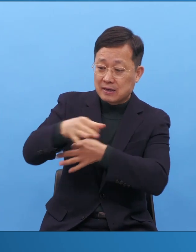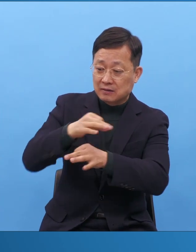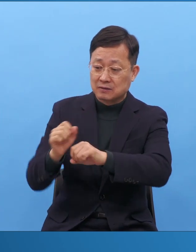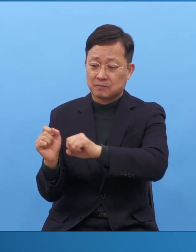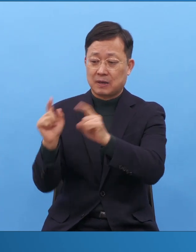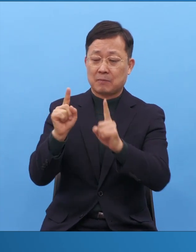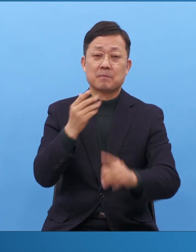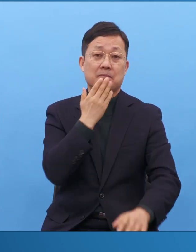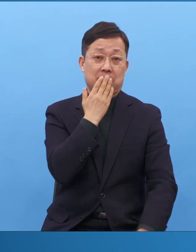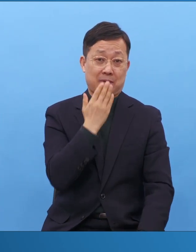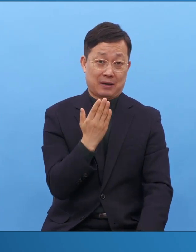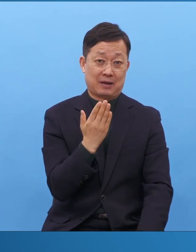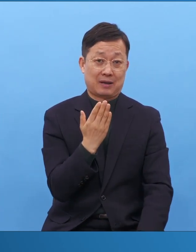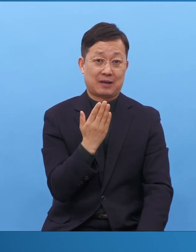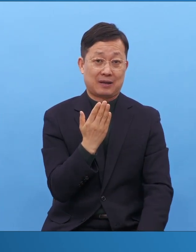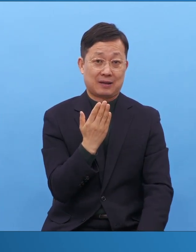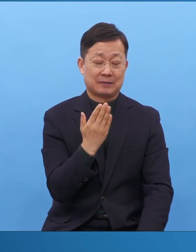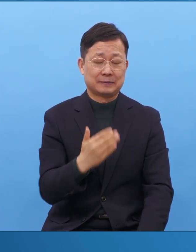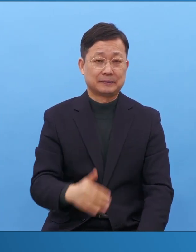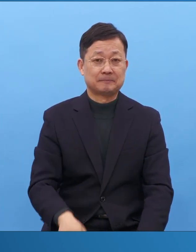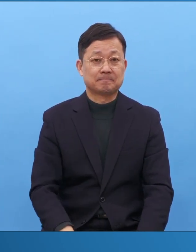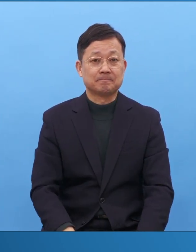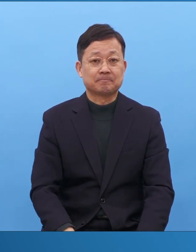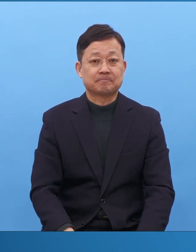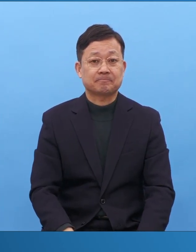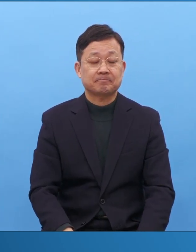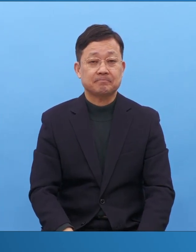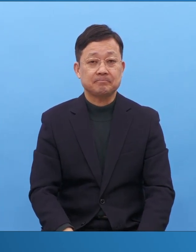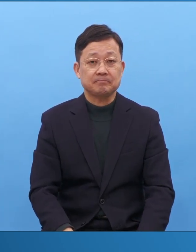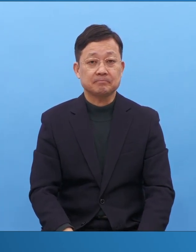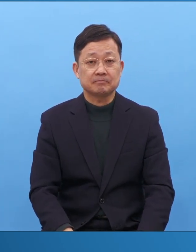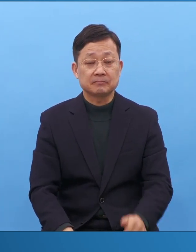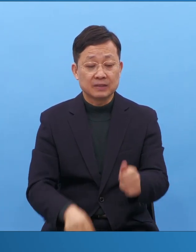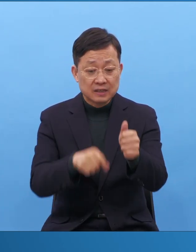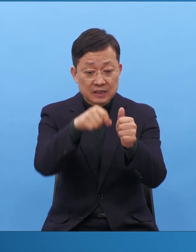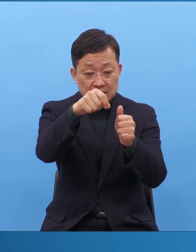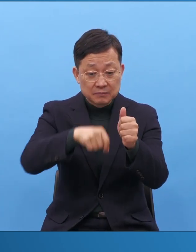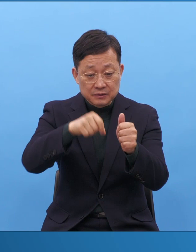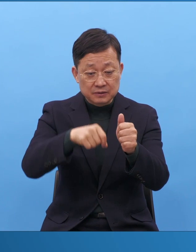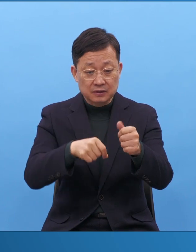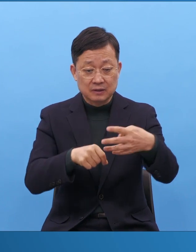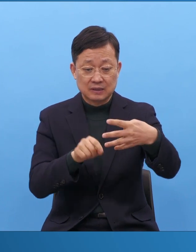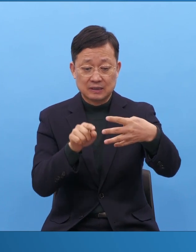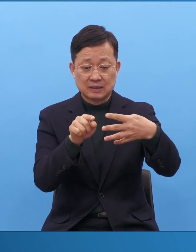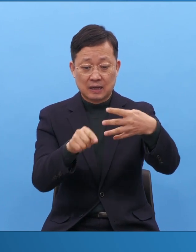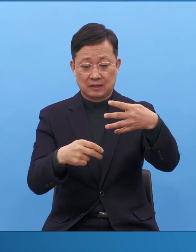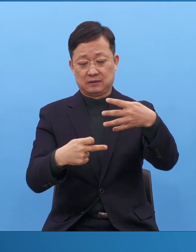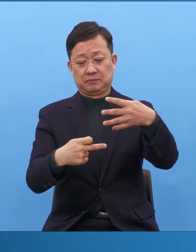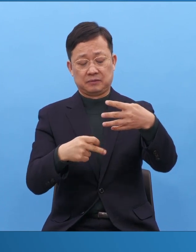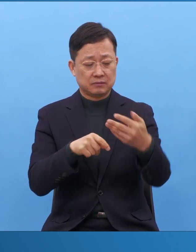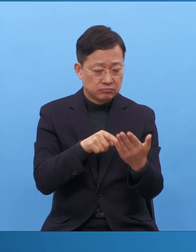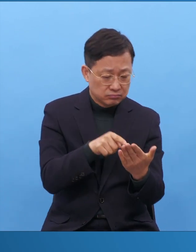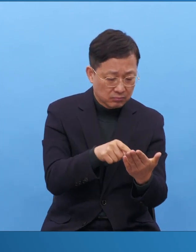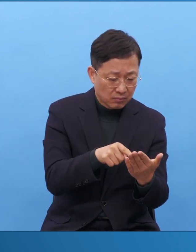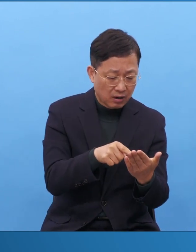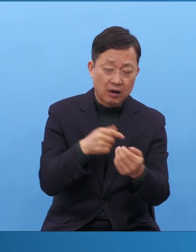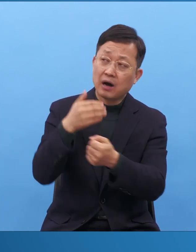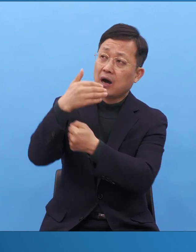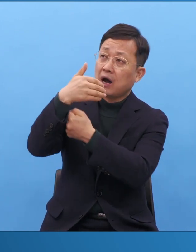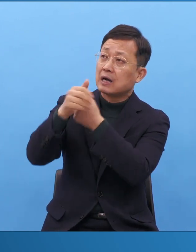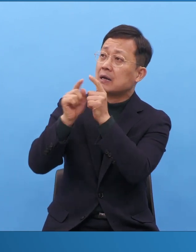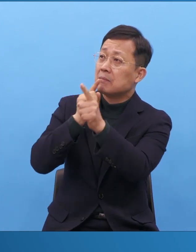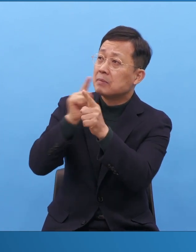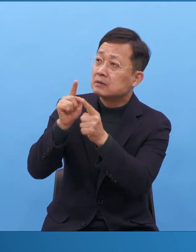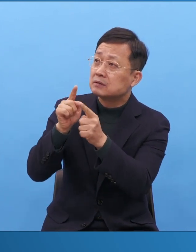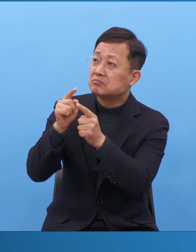이 기브리사장 12절은 이 말씀은 살아있는데 영혼, 살리고 우리 육신, 골수의 말은 육신도